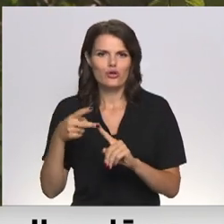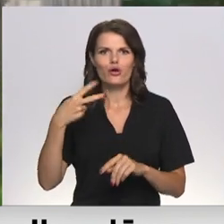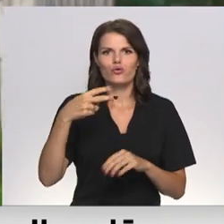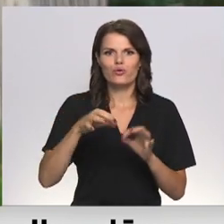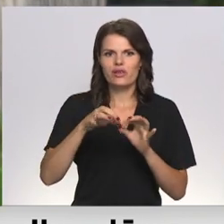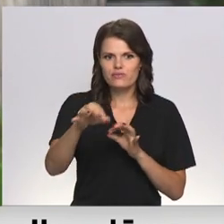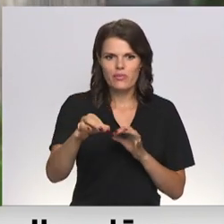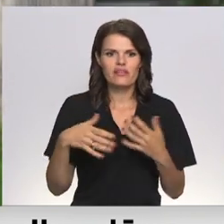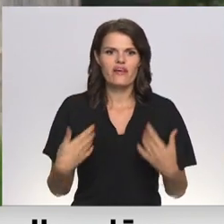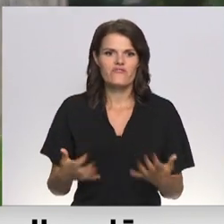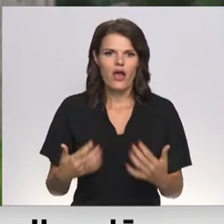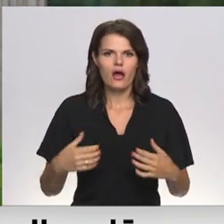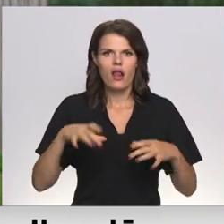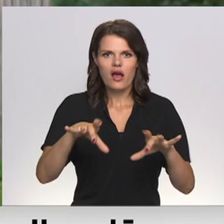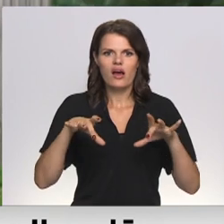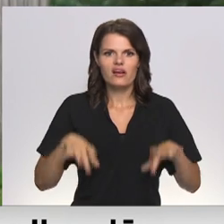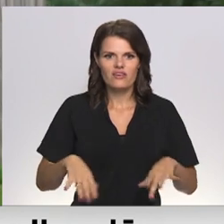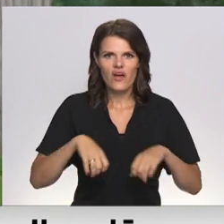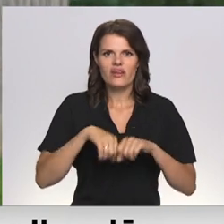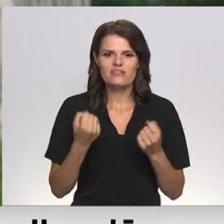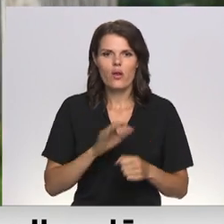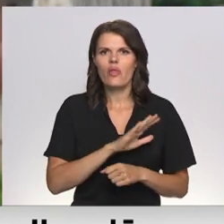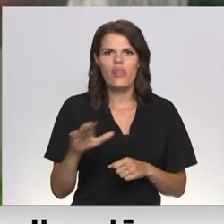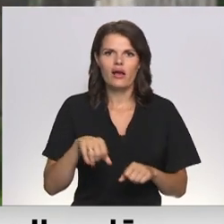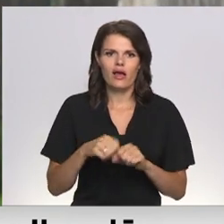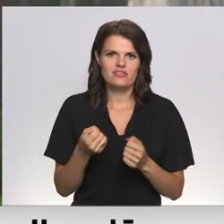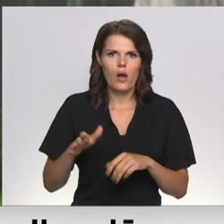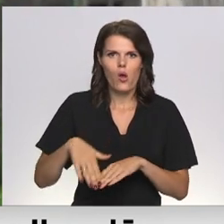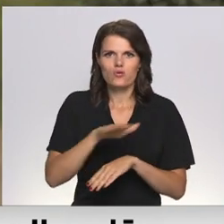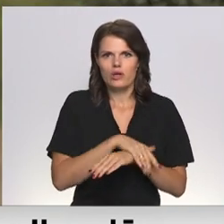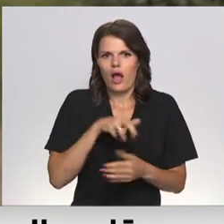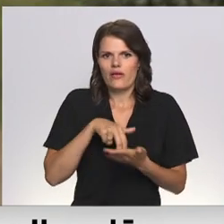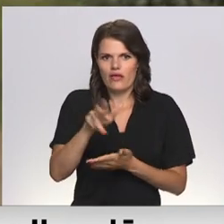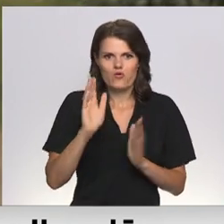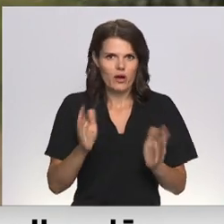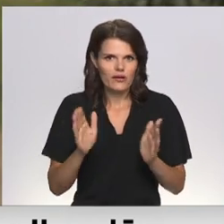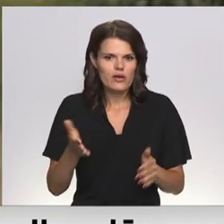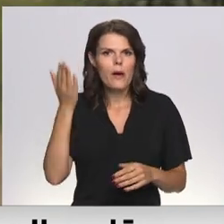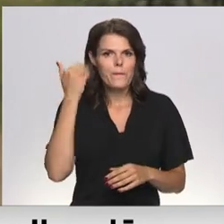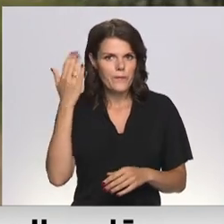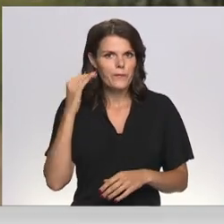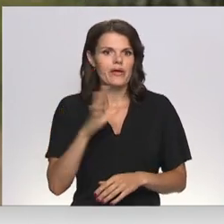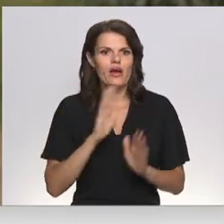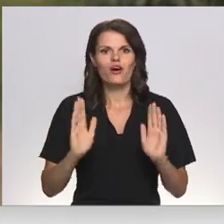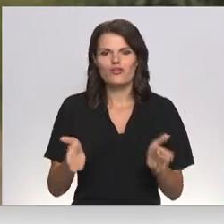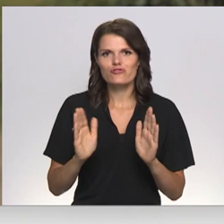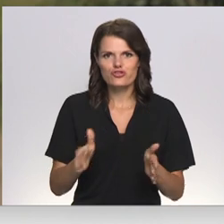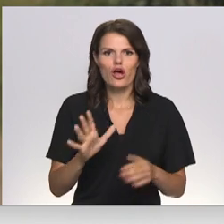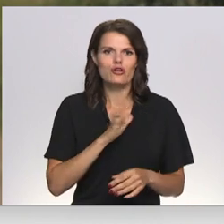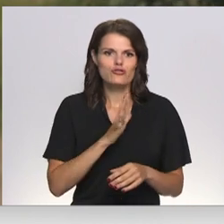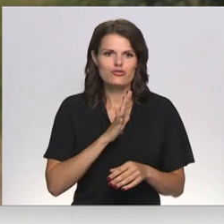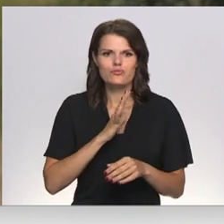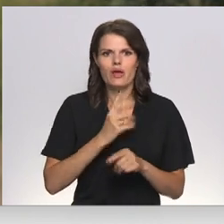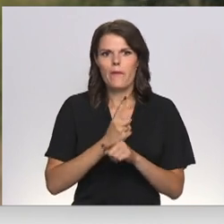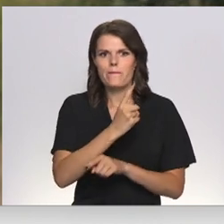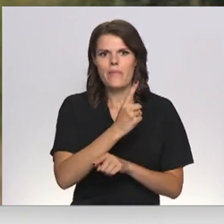metrus vieglāk ar viņu pabraukt, salaust viņu, nekā salaust kājas pa to ceļu ejot. Bija laiks, kad mums ceļš gāja tur kādu metru